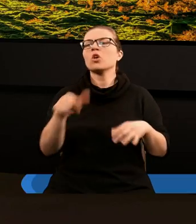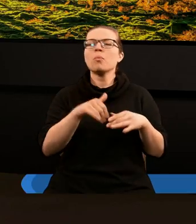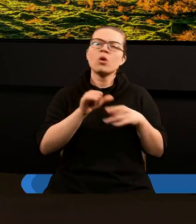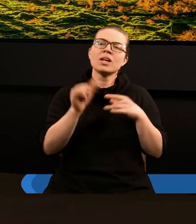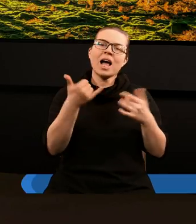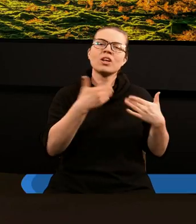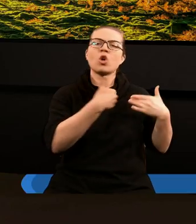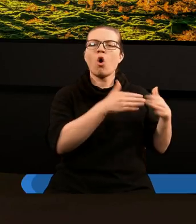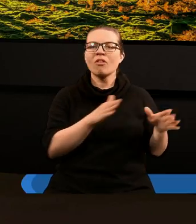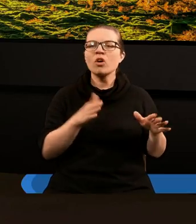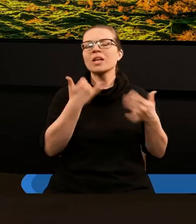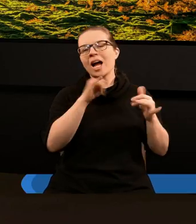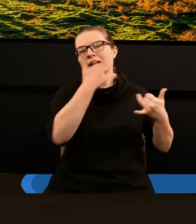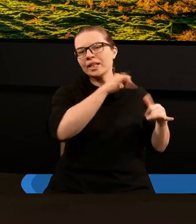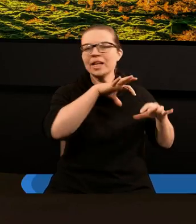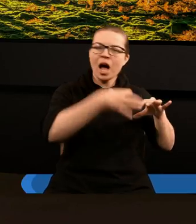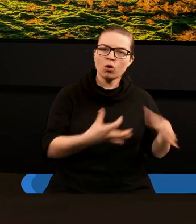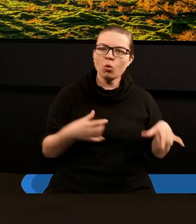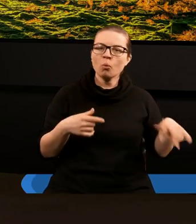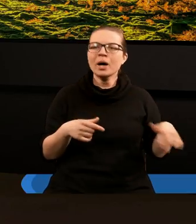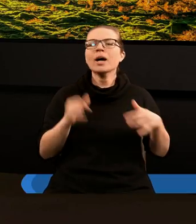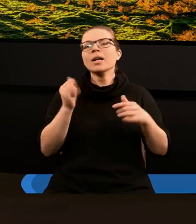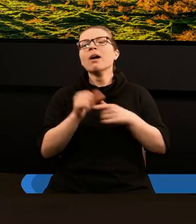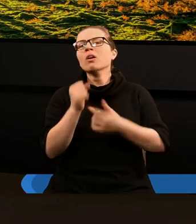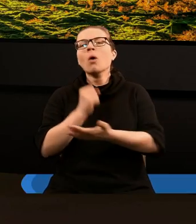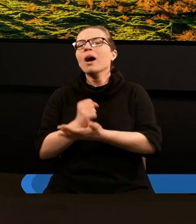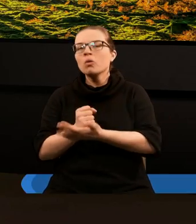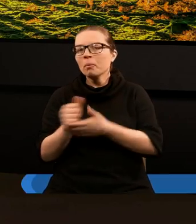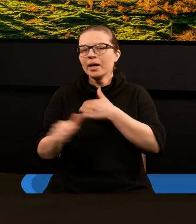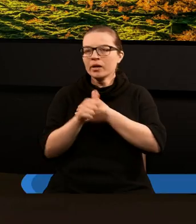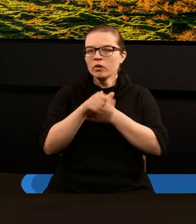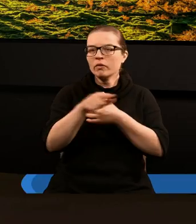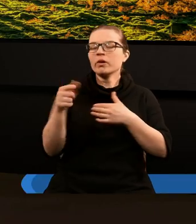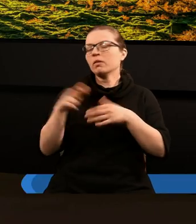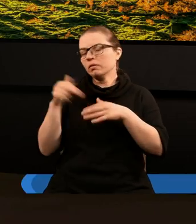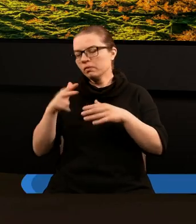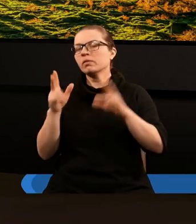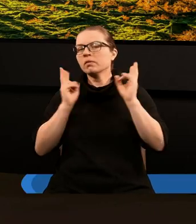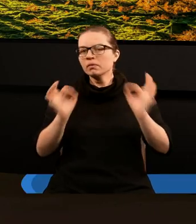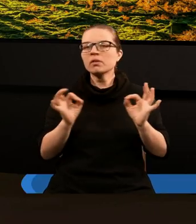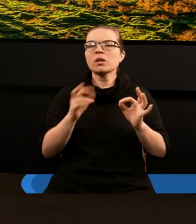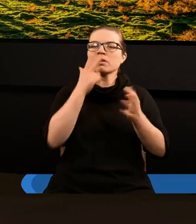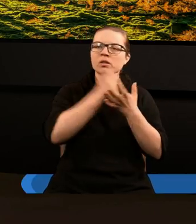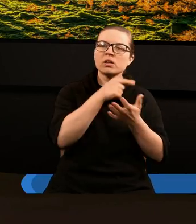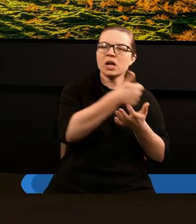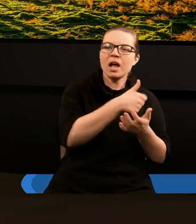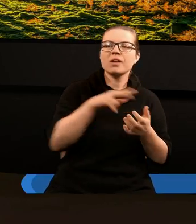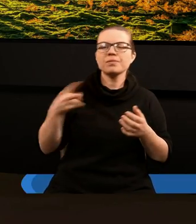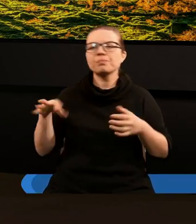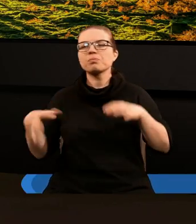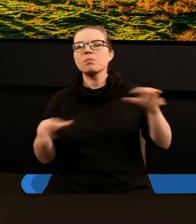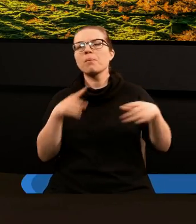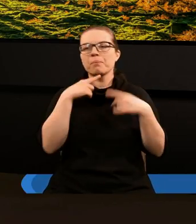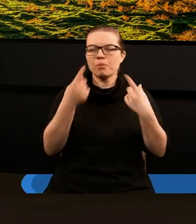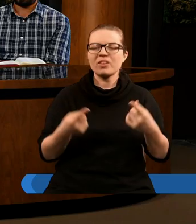jakieś rozszerzenie lub jakaś inna grupa? Jakie są argumenty, które mogłyby potwierdzić lub obalić jedno lub